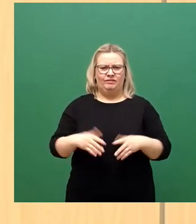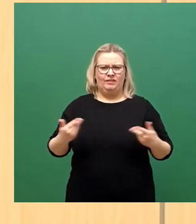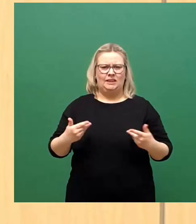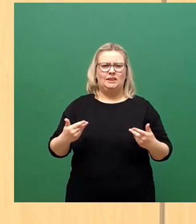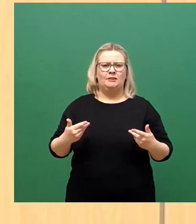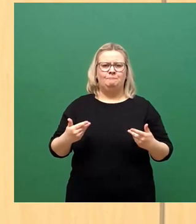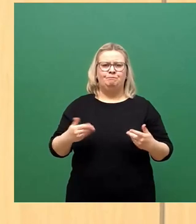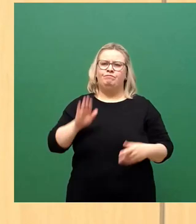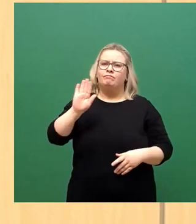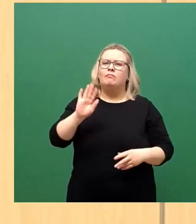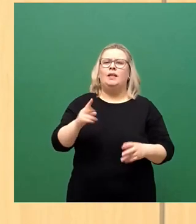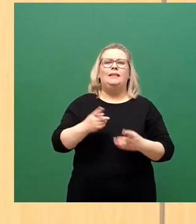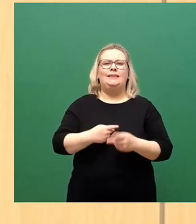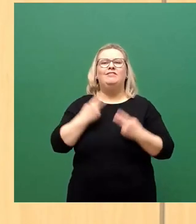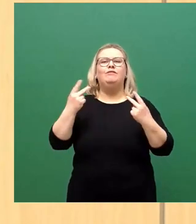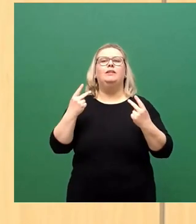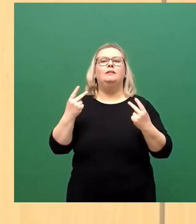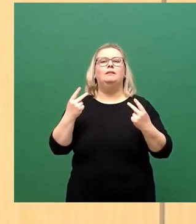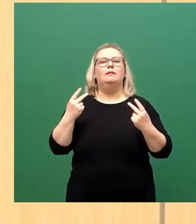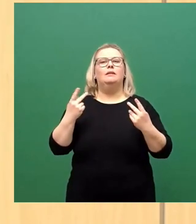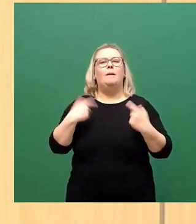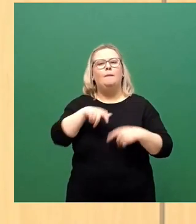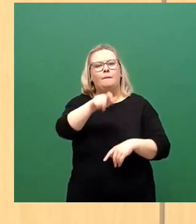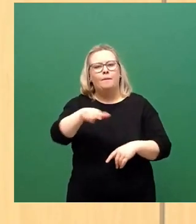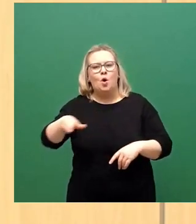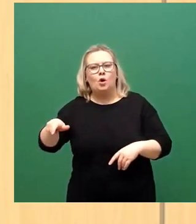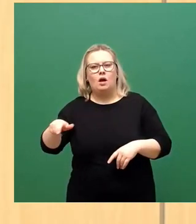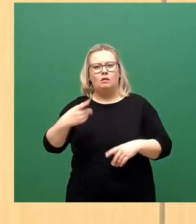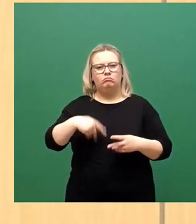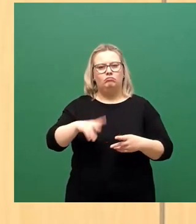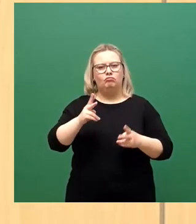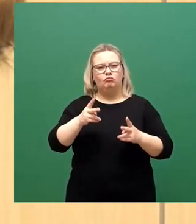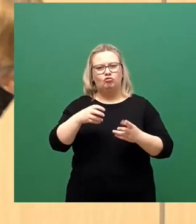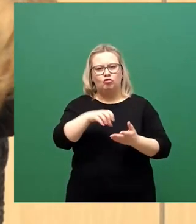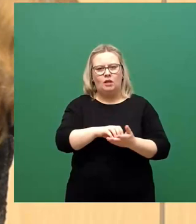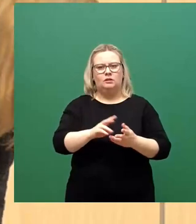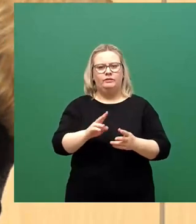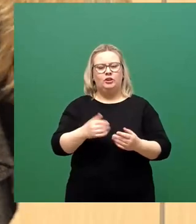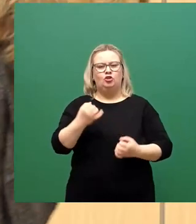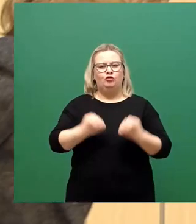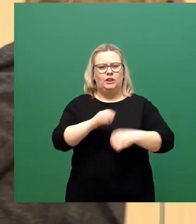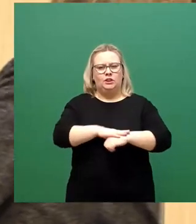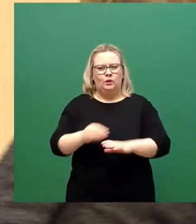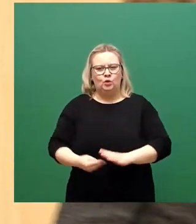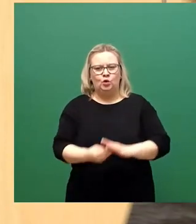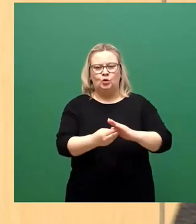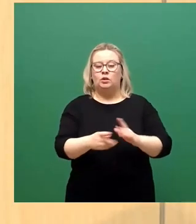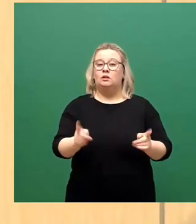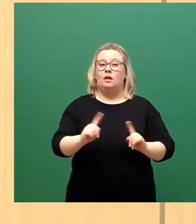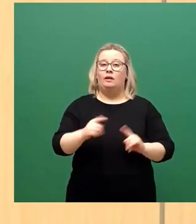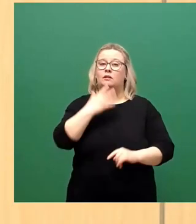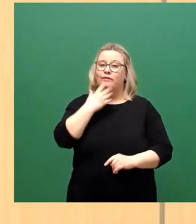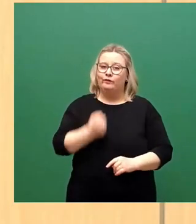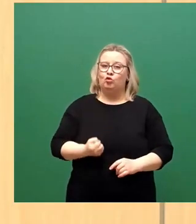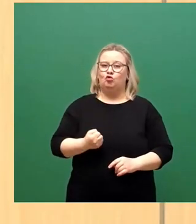geht es eben nicht darum, den Bürgern dieser Stadt durch eine schwierige Zeit zu helfen. Nein, Sie wollen die bessere